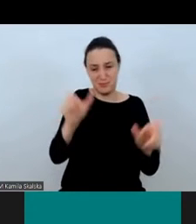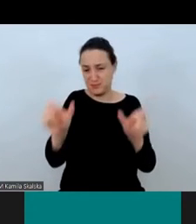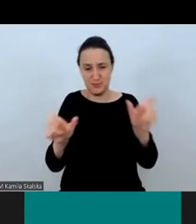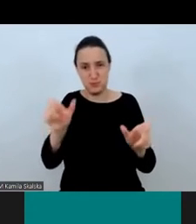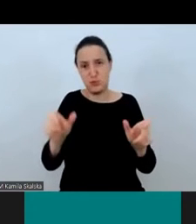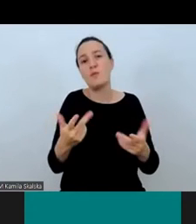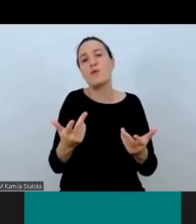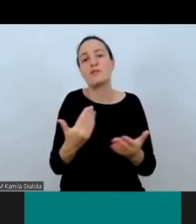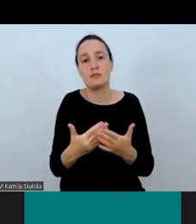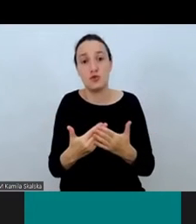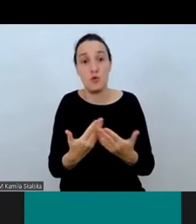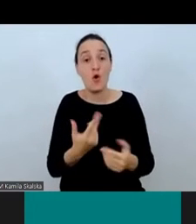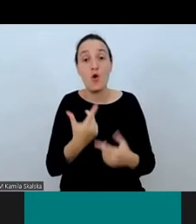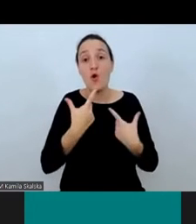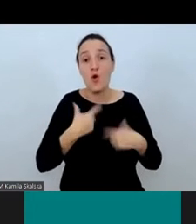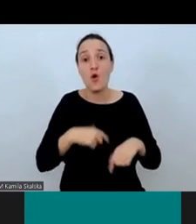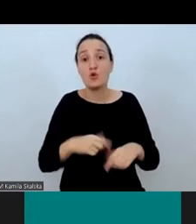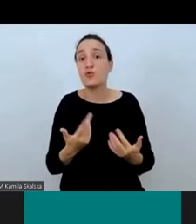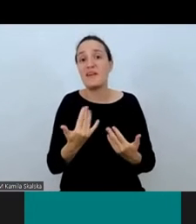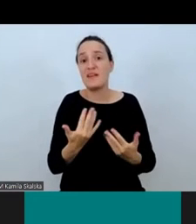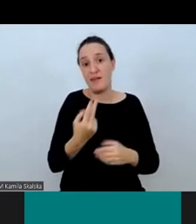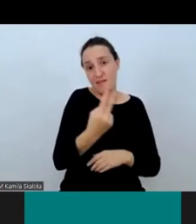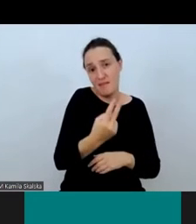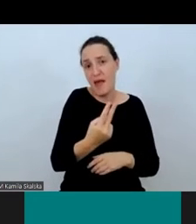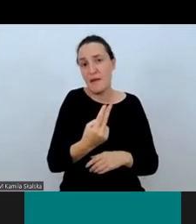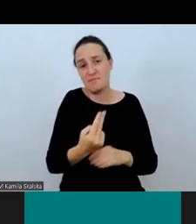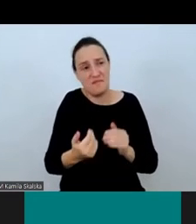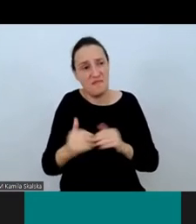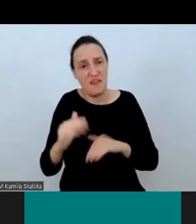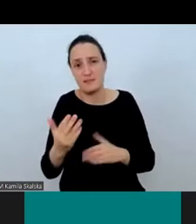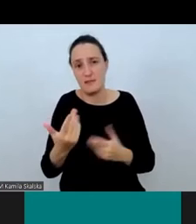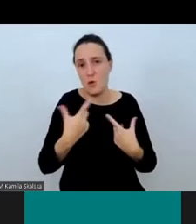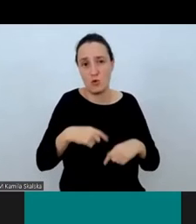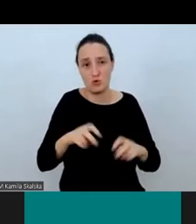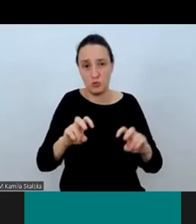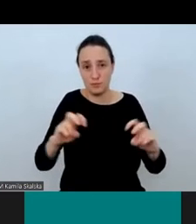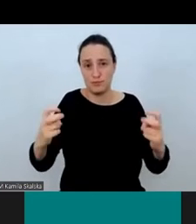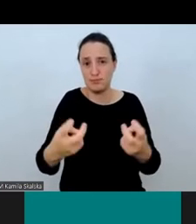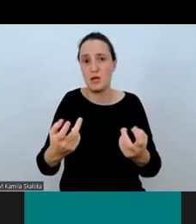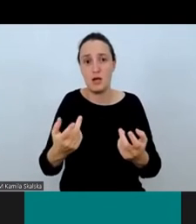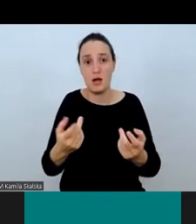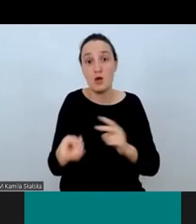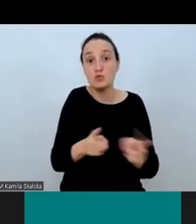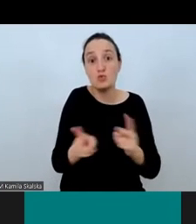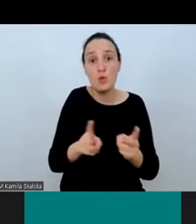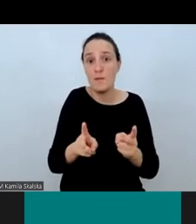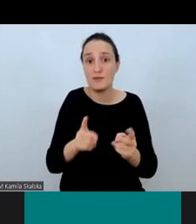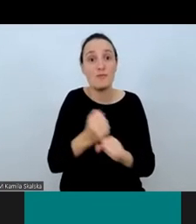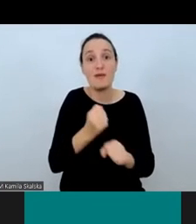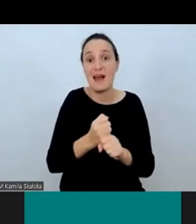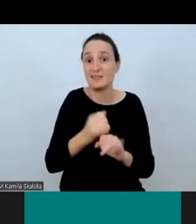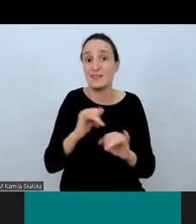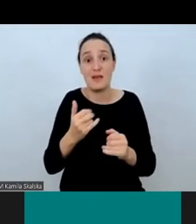uczestników sytuacji komunikacyjnej, a tłumacz zawsze pracuje w obu kierunkach.